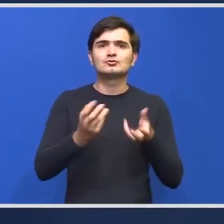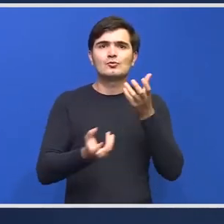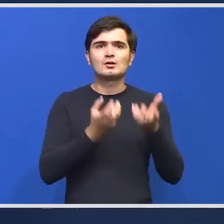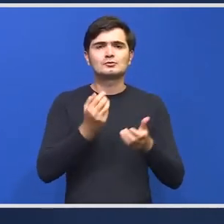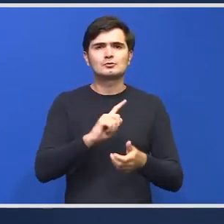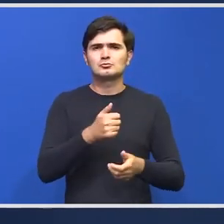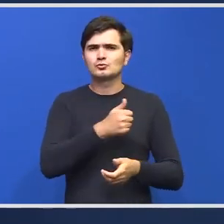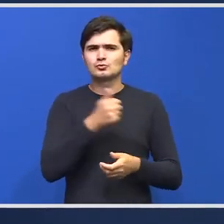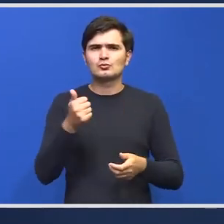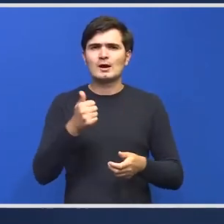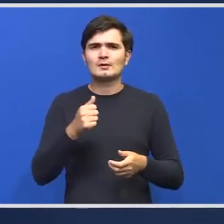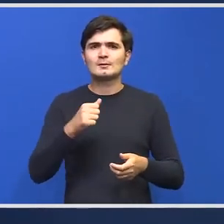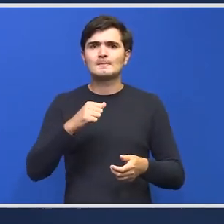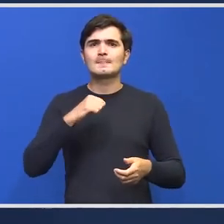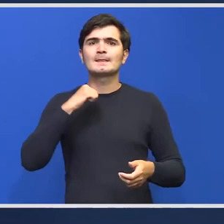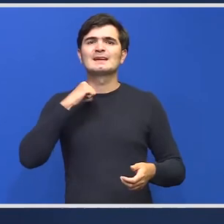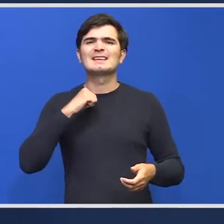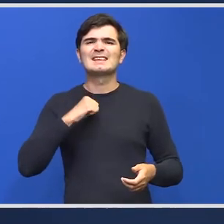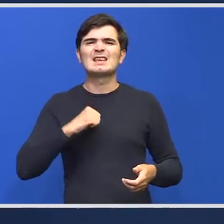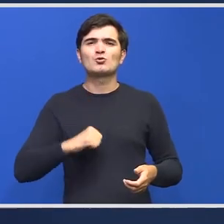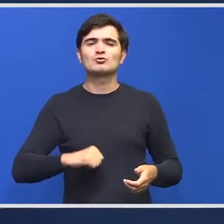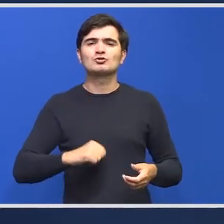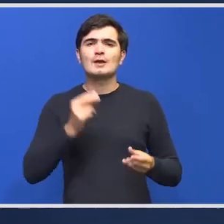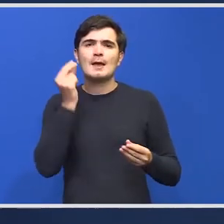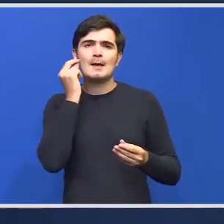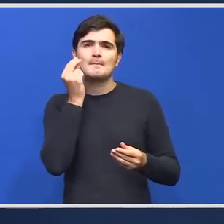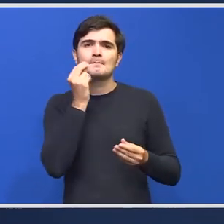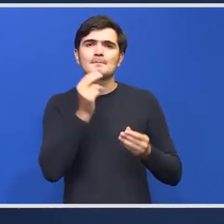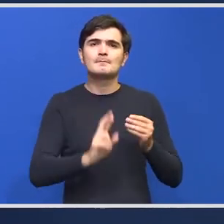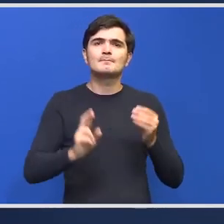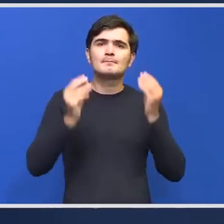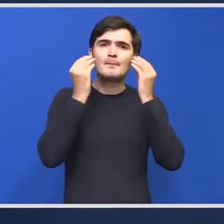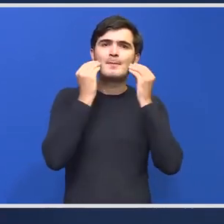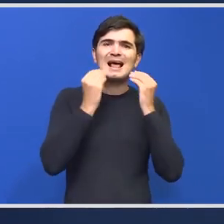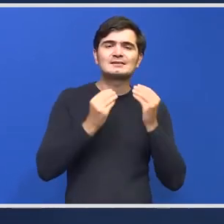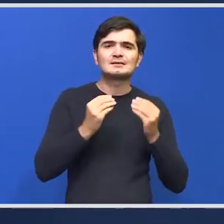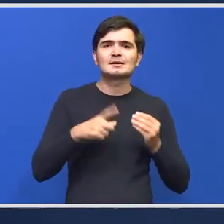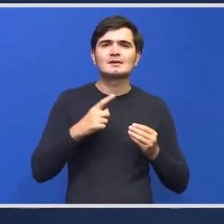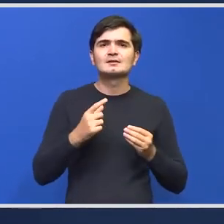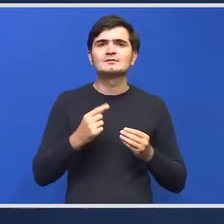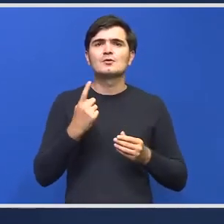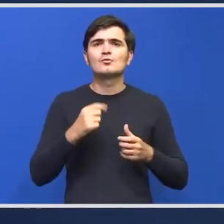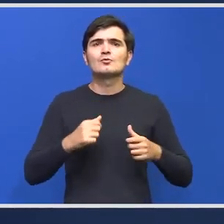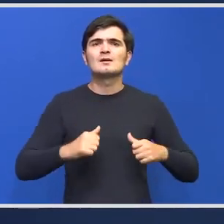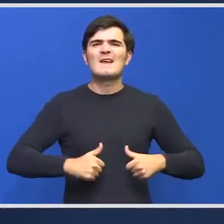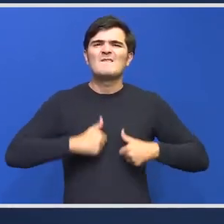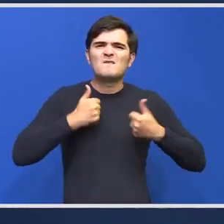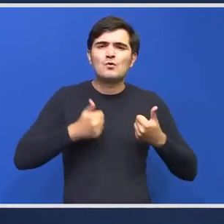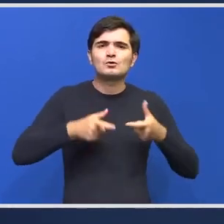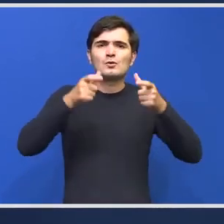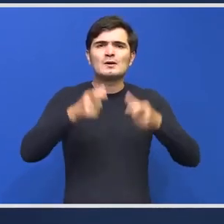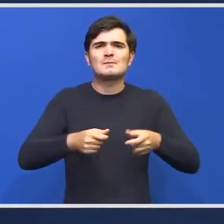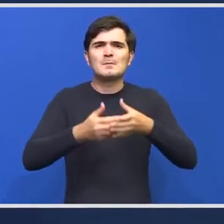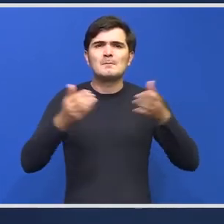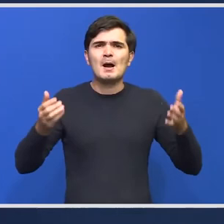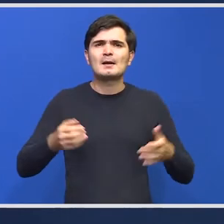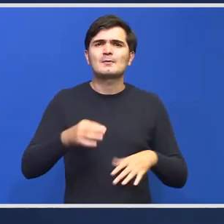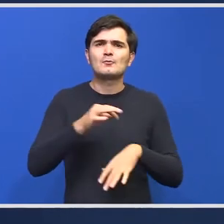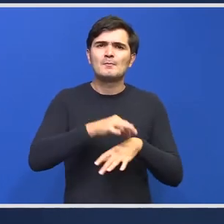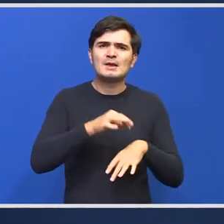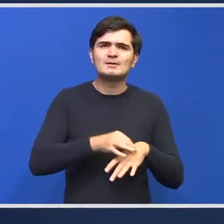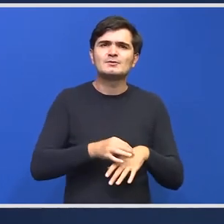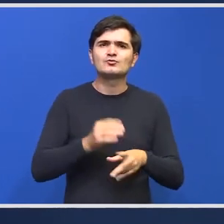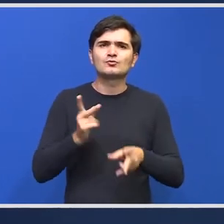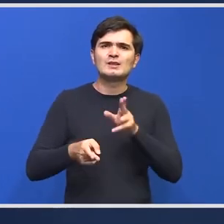nu doar chirurgie plastică este un efort al unei echipe extinse implică medici anestezie și terapie intensivă